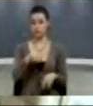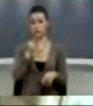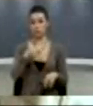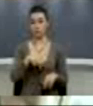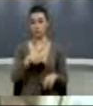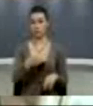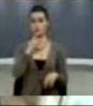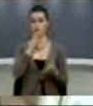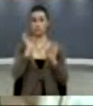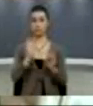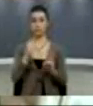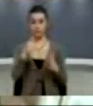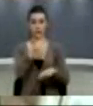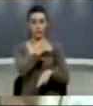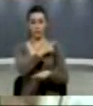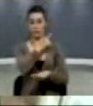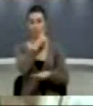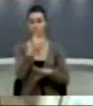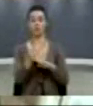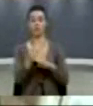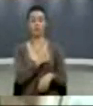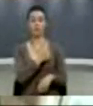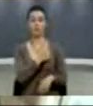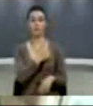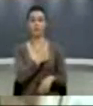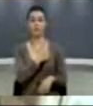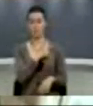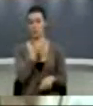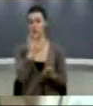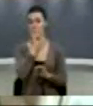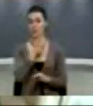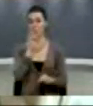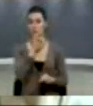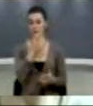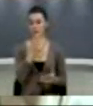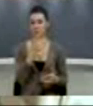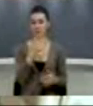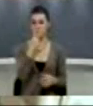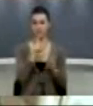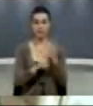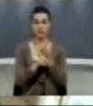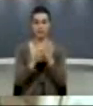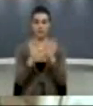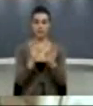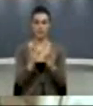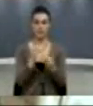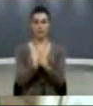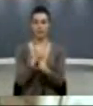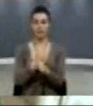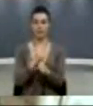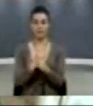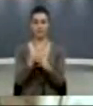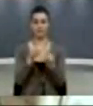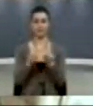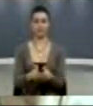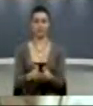fjallës, edhe pse 16 djetët e fundit ka pas përëntime shumëta, për puna ka qenë